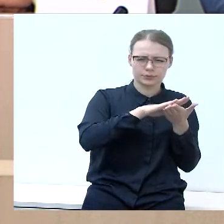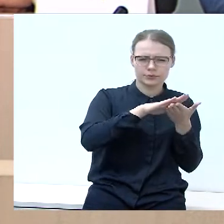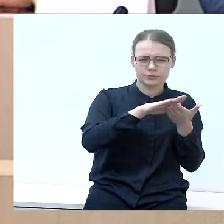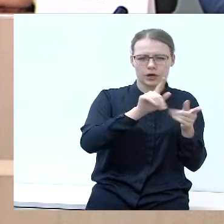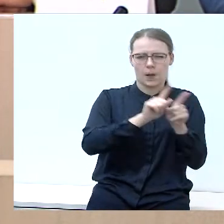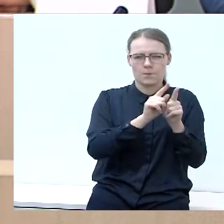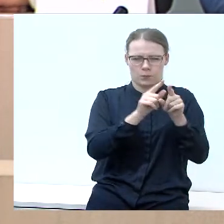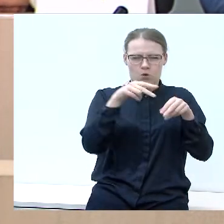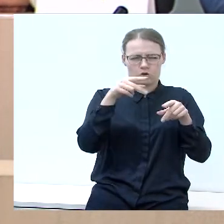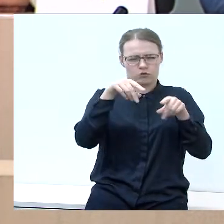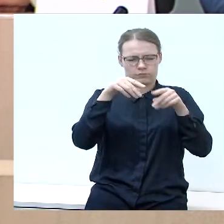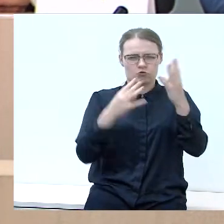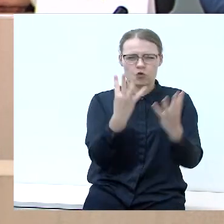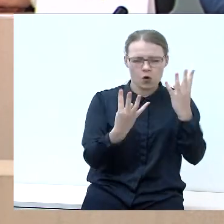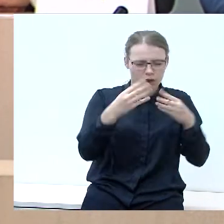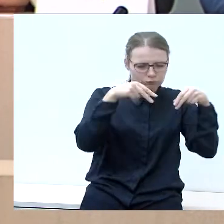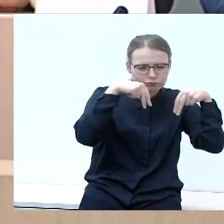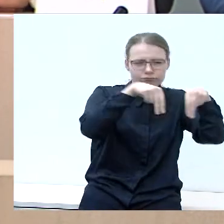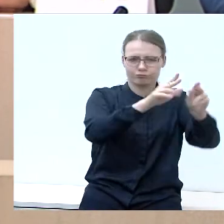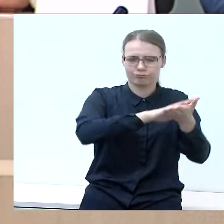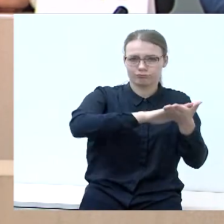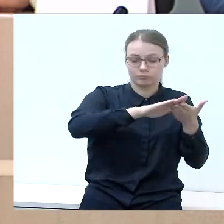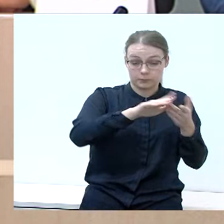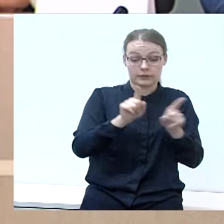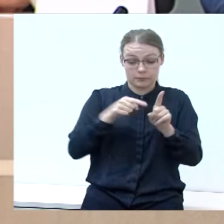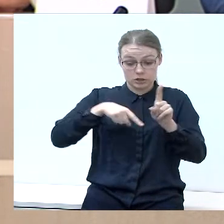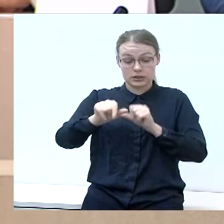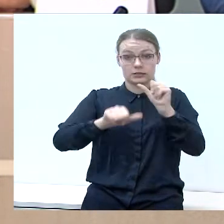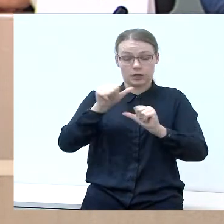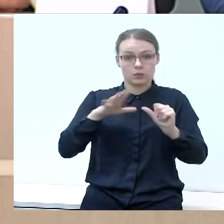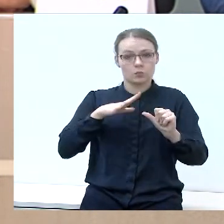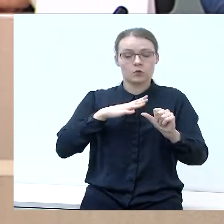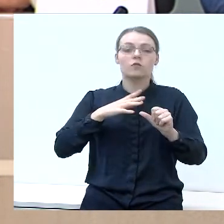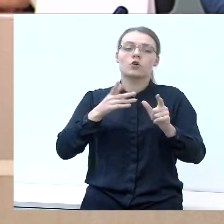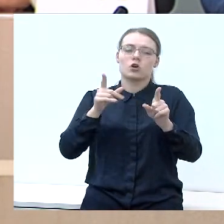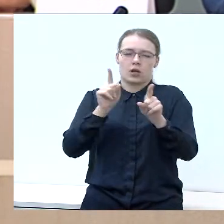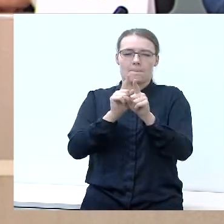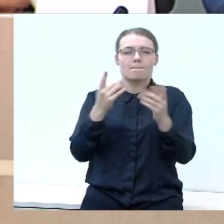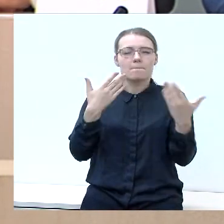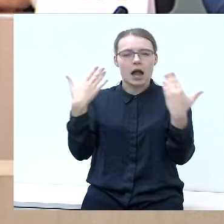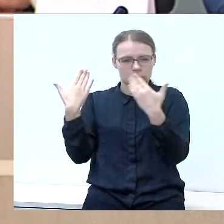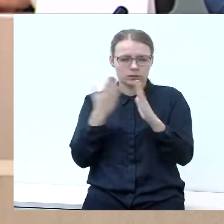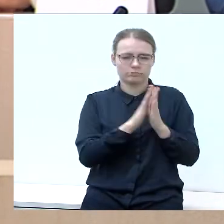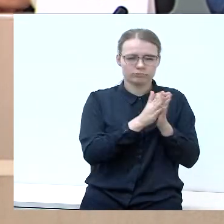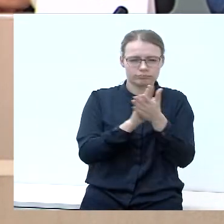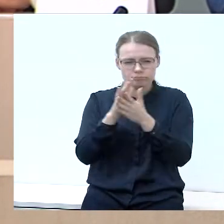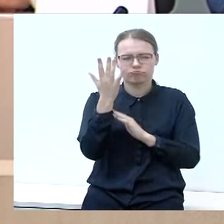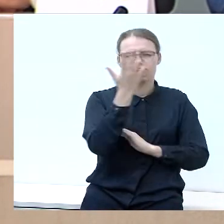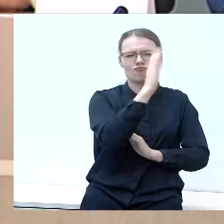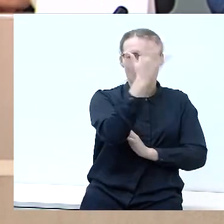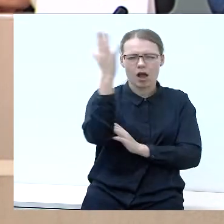pasėta žoliai. Taip pat mes šiais metais taip pat bandėme sutvarkyti ir parką, kuriame ten daug medžių